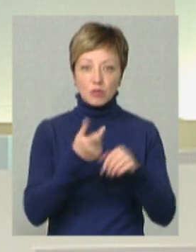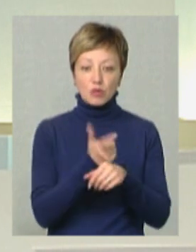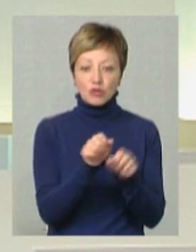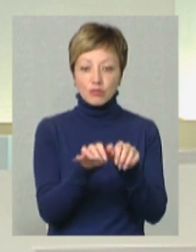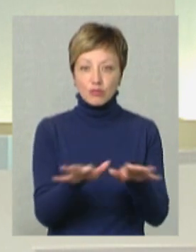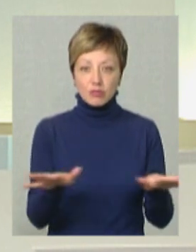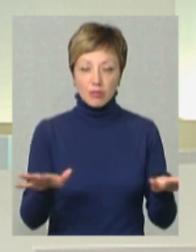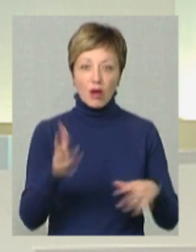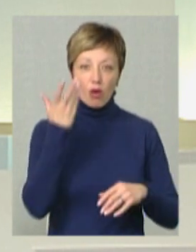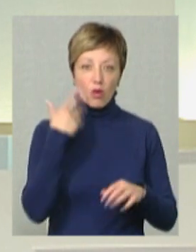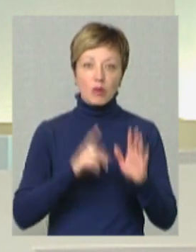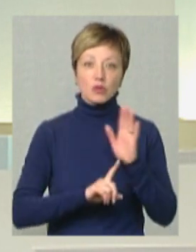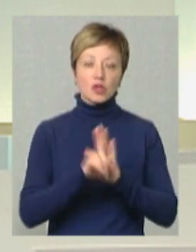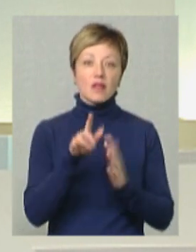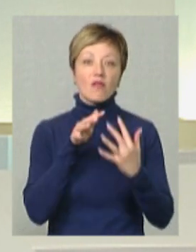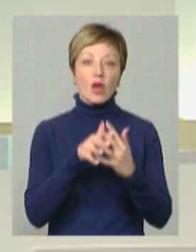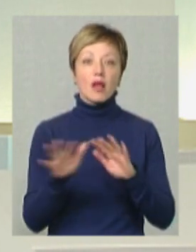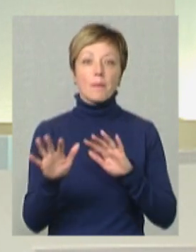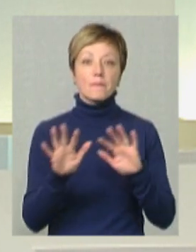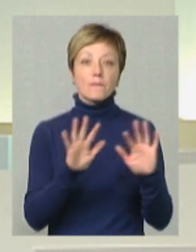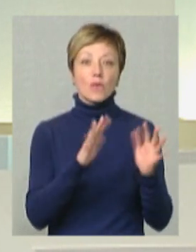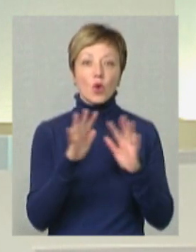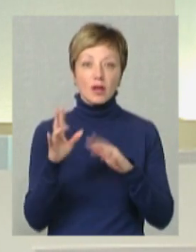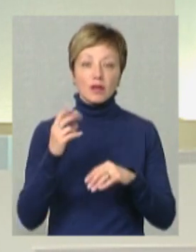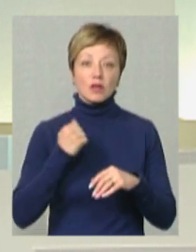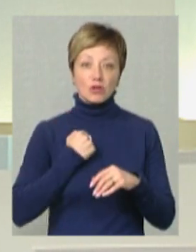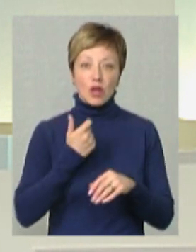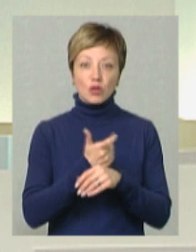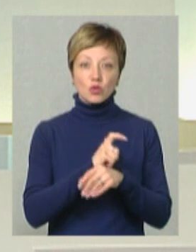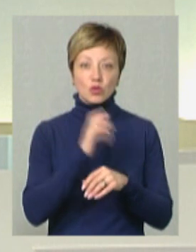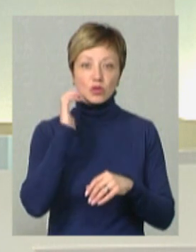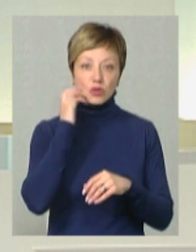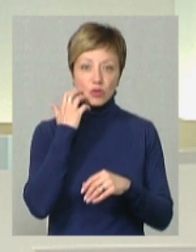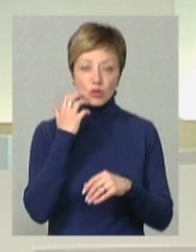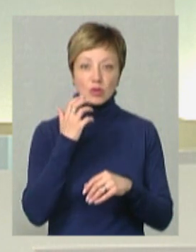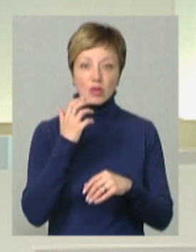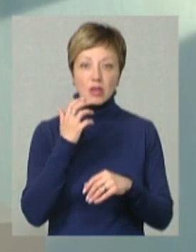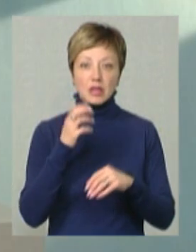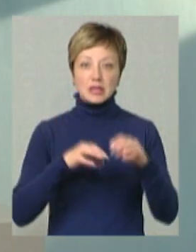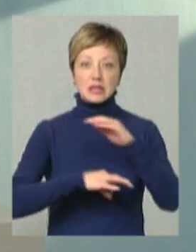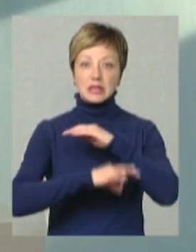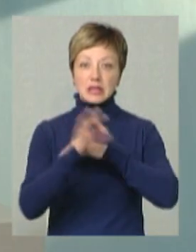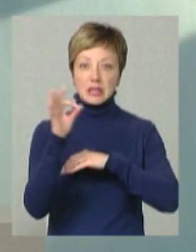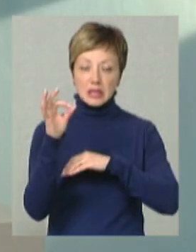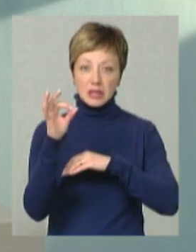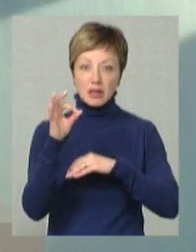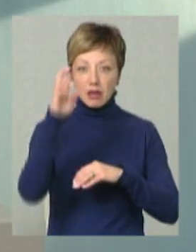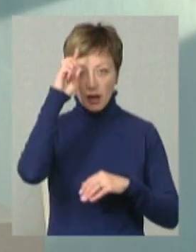розгалуженими. І коли почалися воєнні події, на жаль, дуже серйозно Схід країни наш